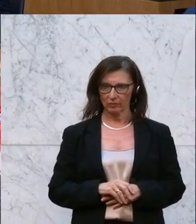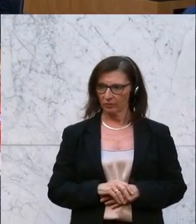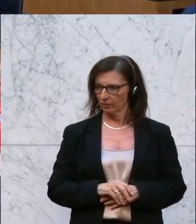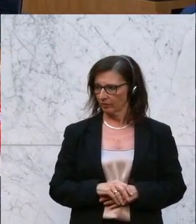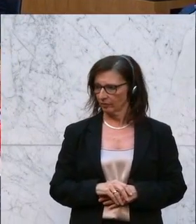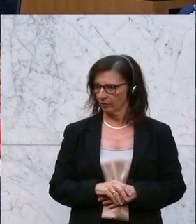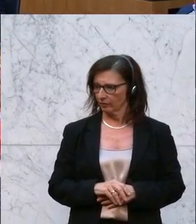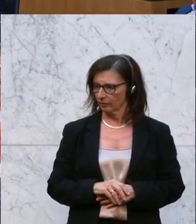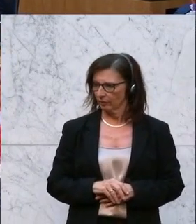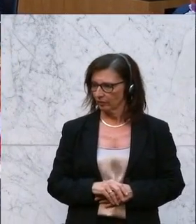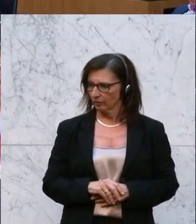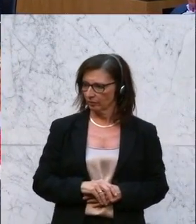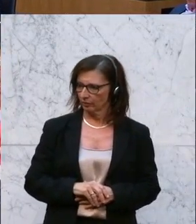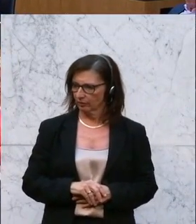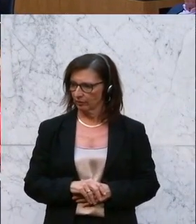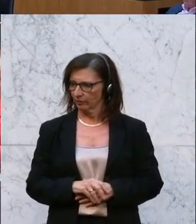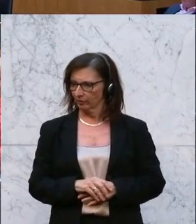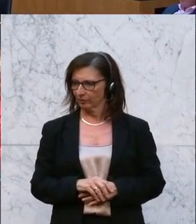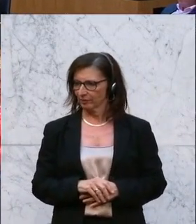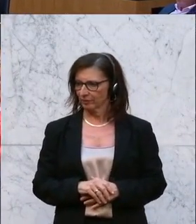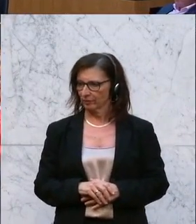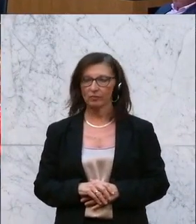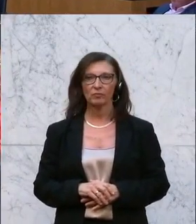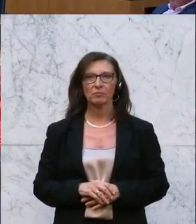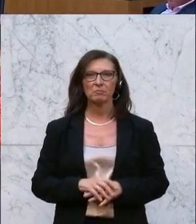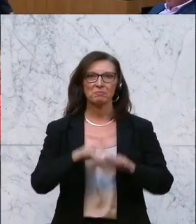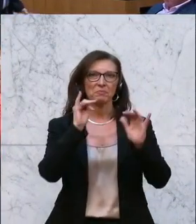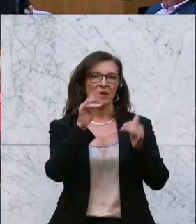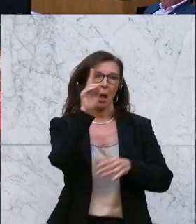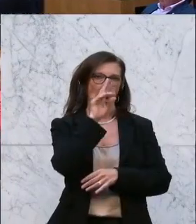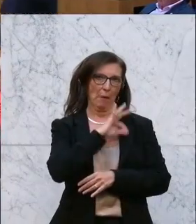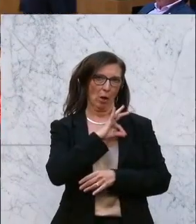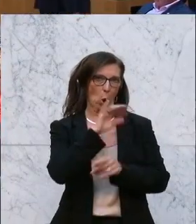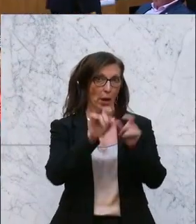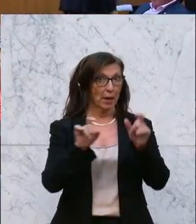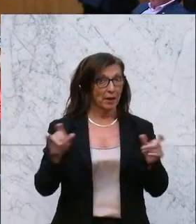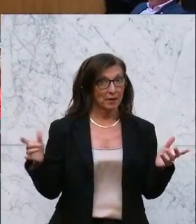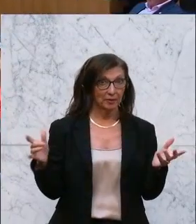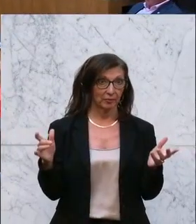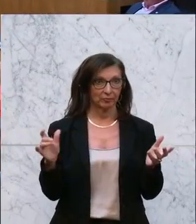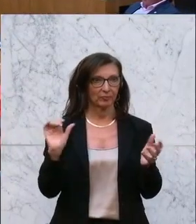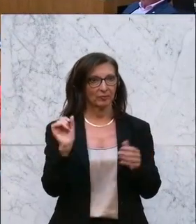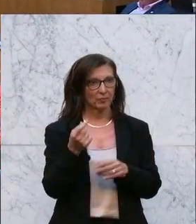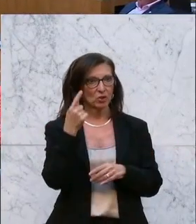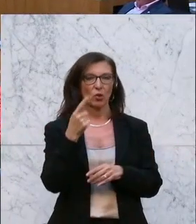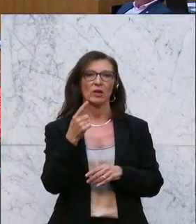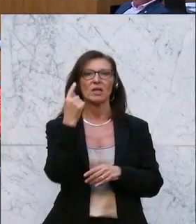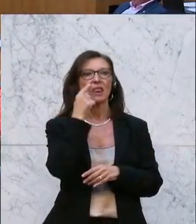Reformen sprechen würde. Er fordert den Bildungsminister auf, dass dieser einen reibungslosen Schulstart im Herbst und genügend Lehrpersonal garantieren müsse.